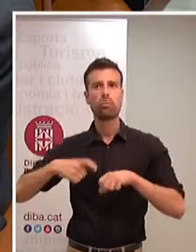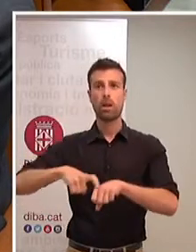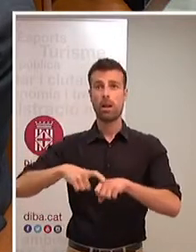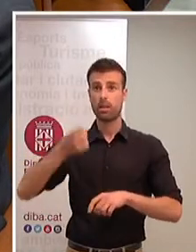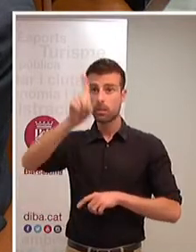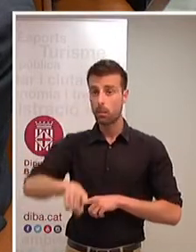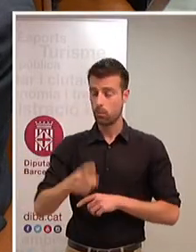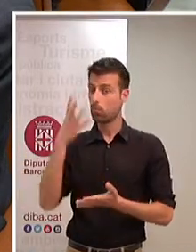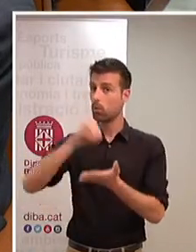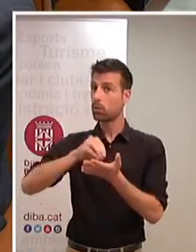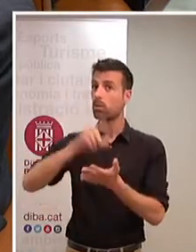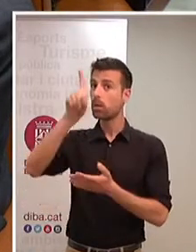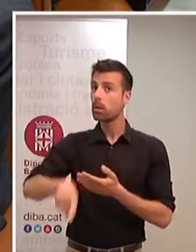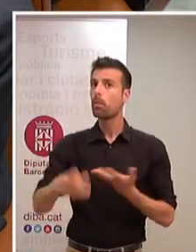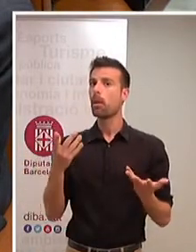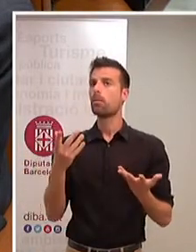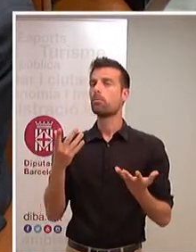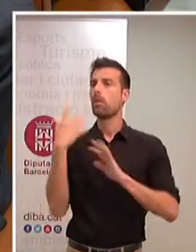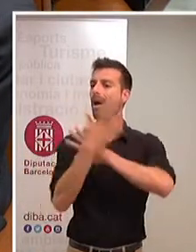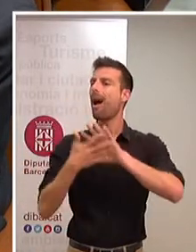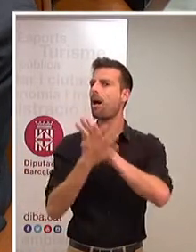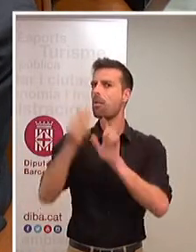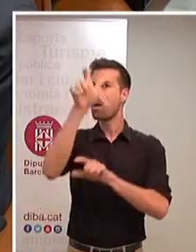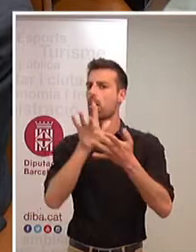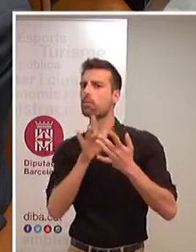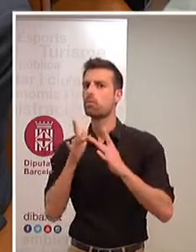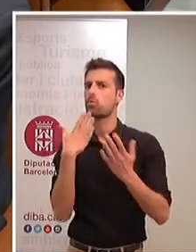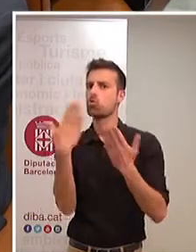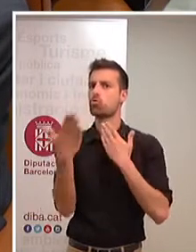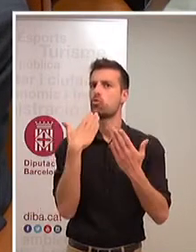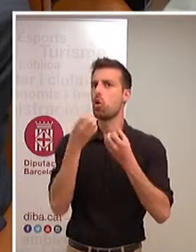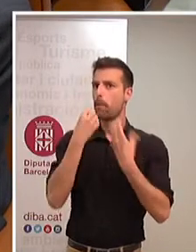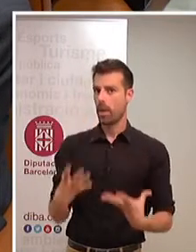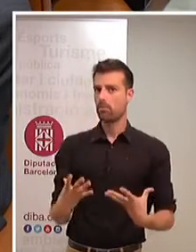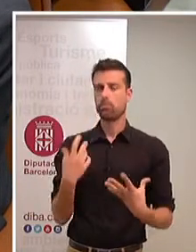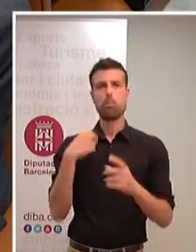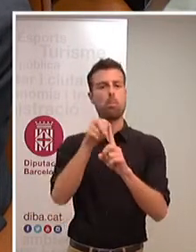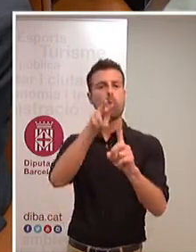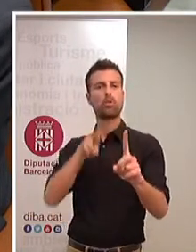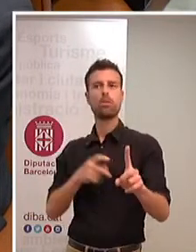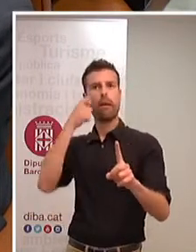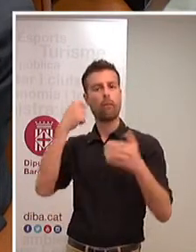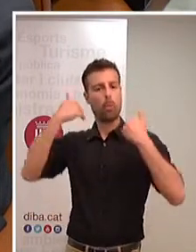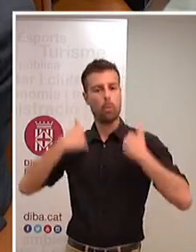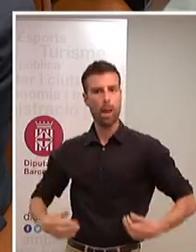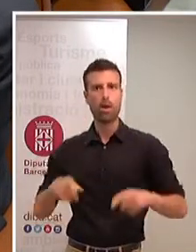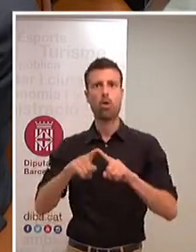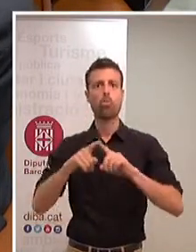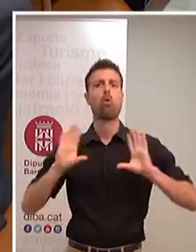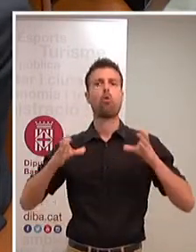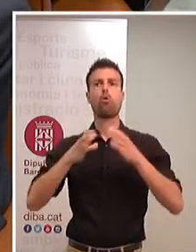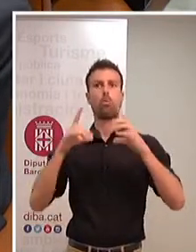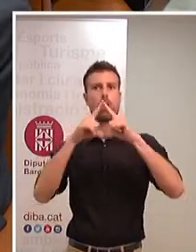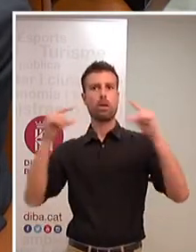que a la vegada sempre n'hem pogut parlar de les coses i des de la vessant més humana de relació de governabilitat que hem tingut del grup d'Esquerra